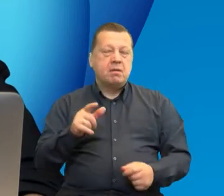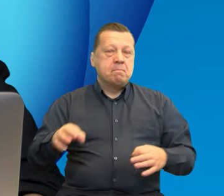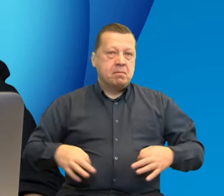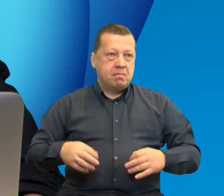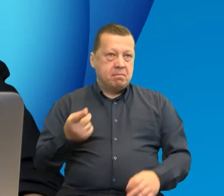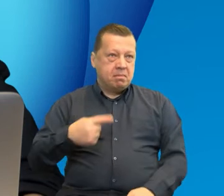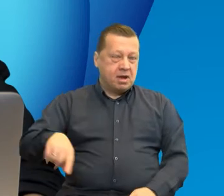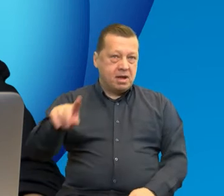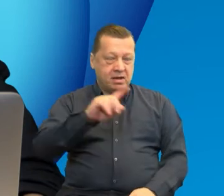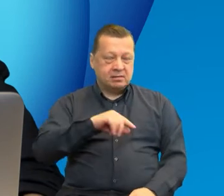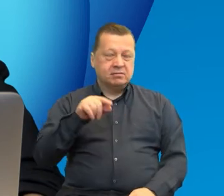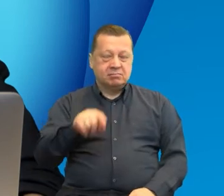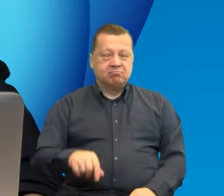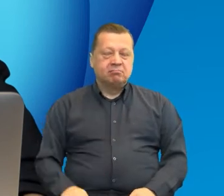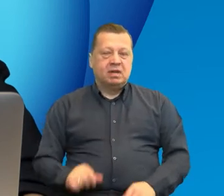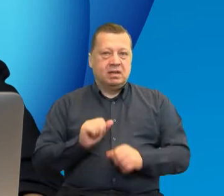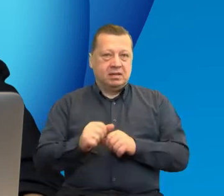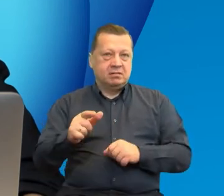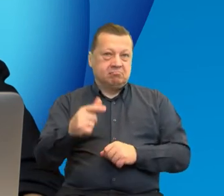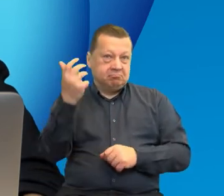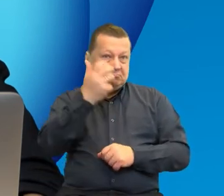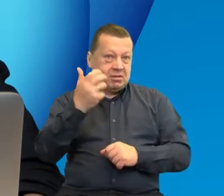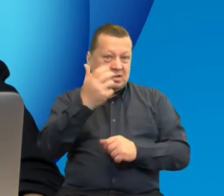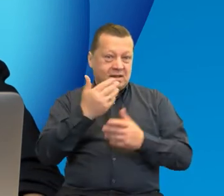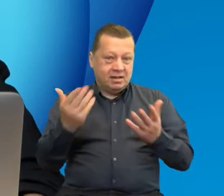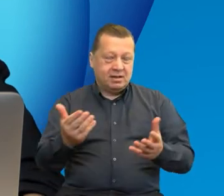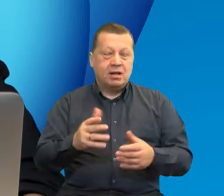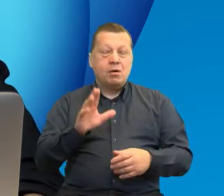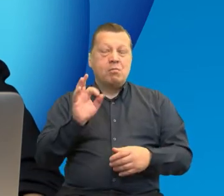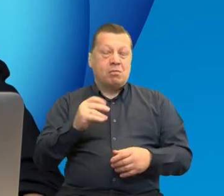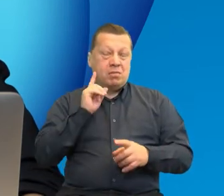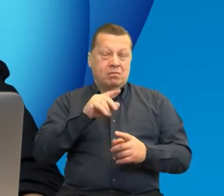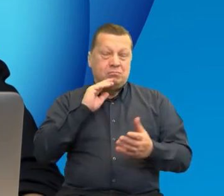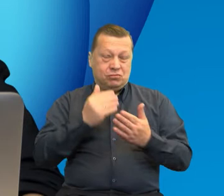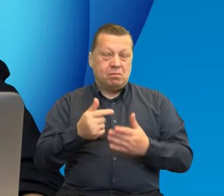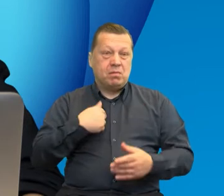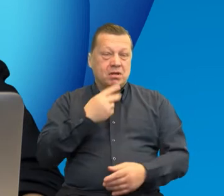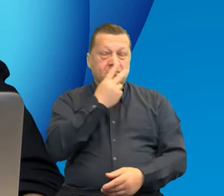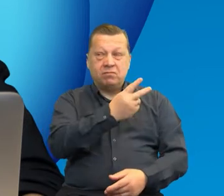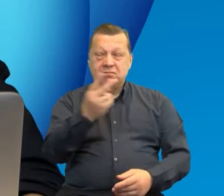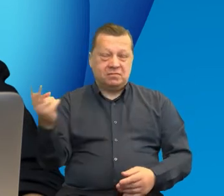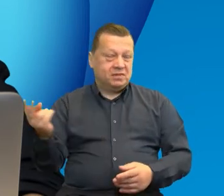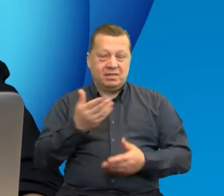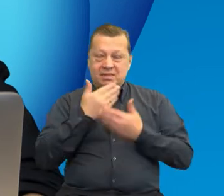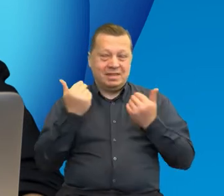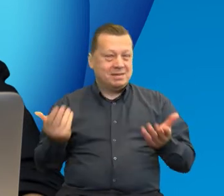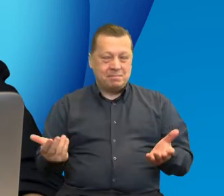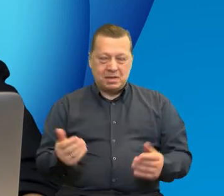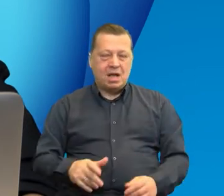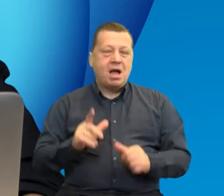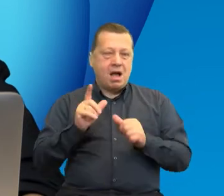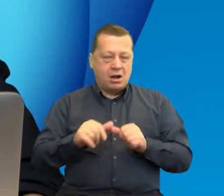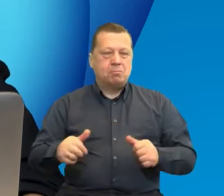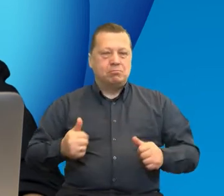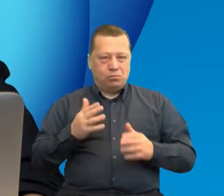stronie kabla łączy, bo my tutaj z Andrzejem nikogo nie widzimy, ale mam nadzieję, że Państwo wytrwają z nami do